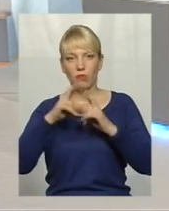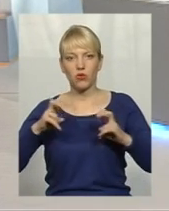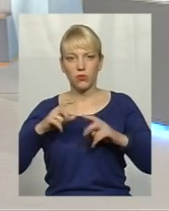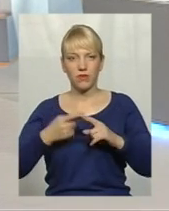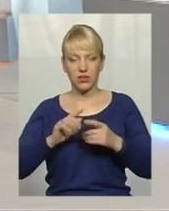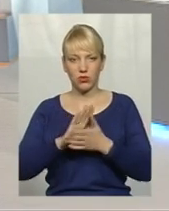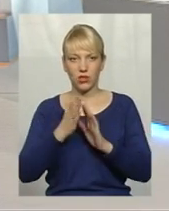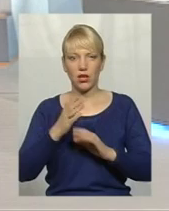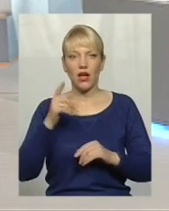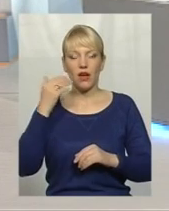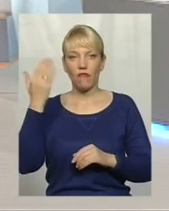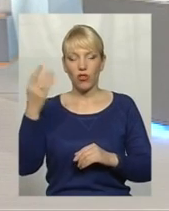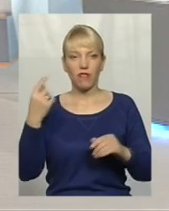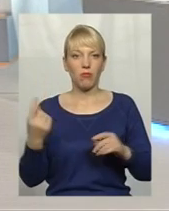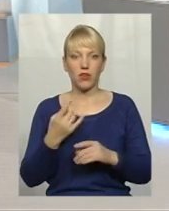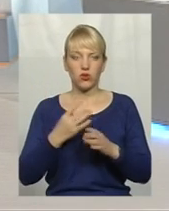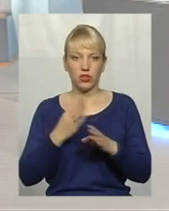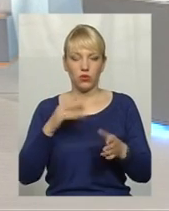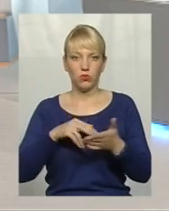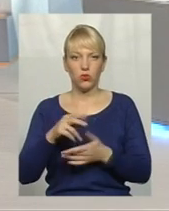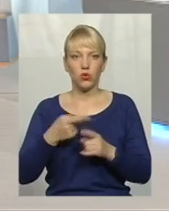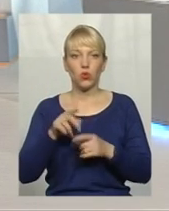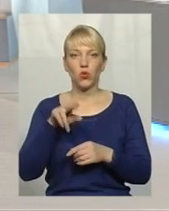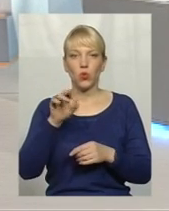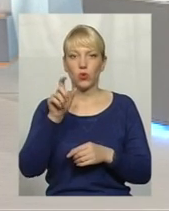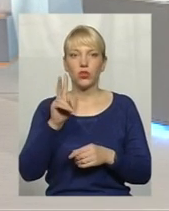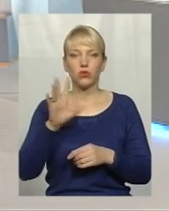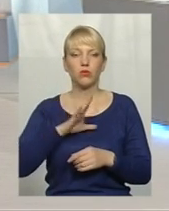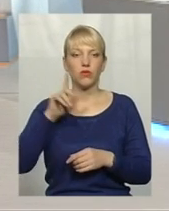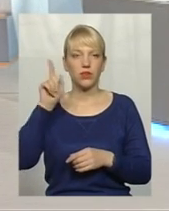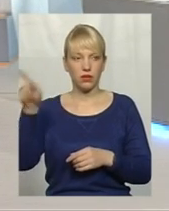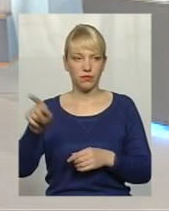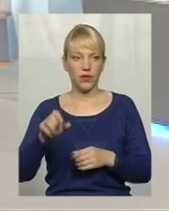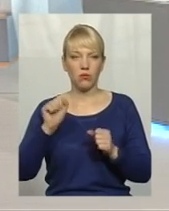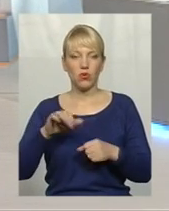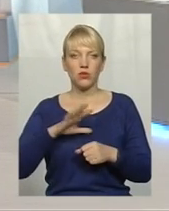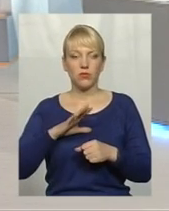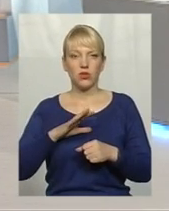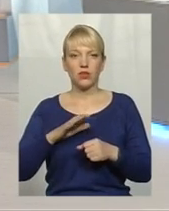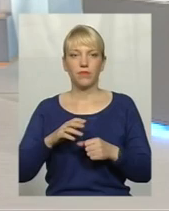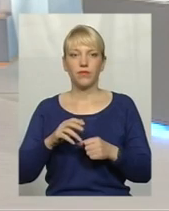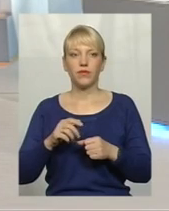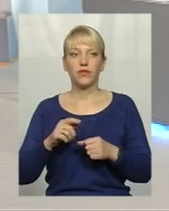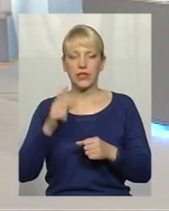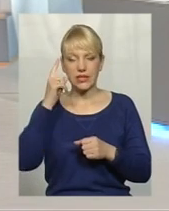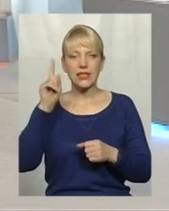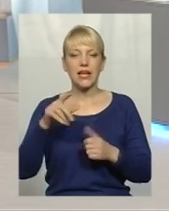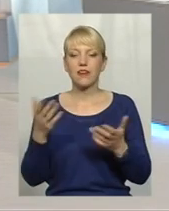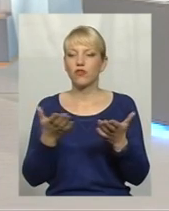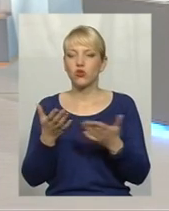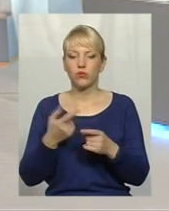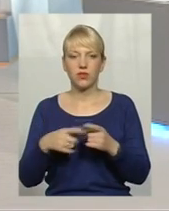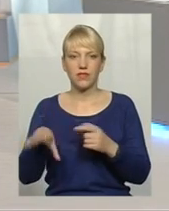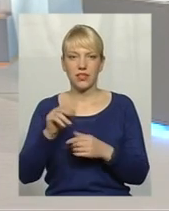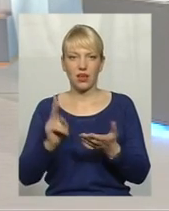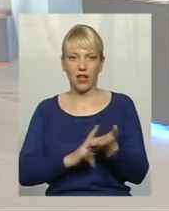в першу чергу підуть до тої людини, яка була з ним там. Може, близько не було, але він знає, в чому ця вся каша.